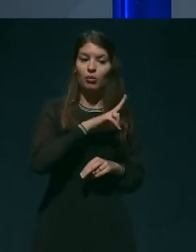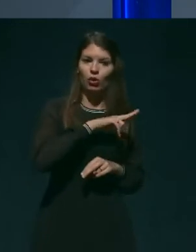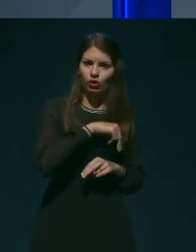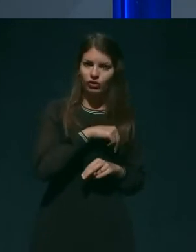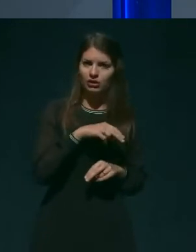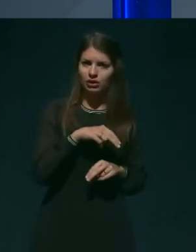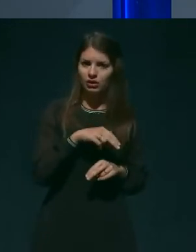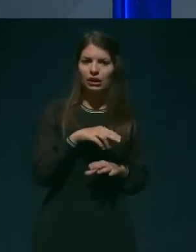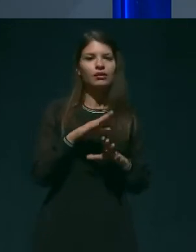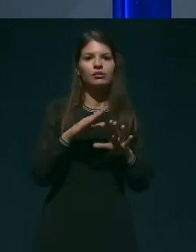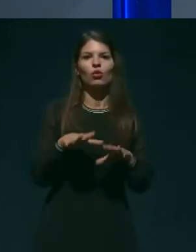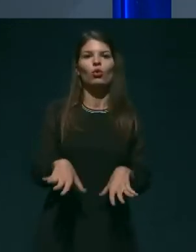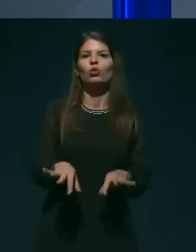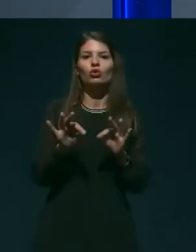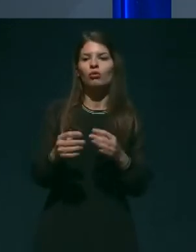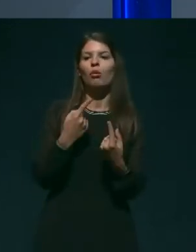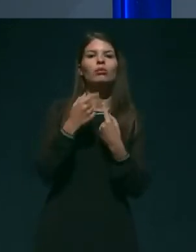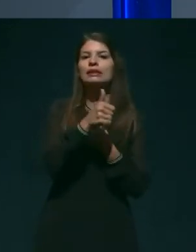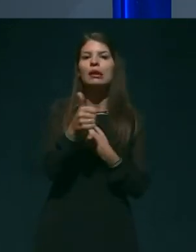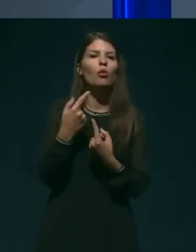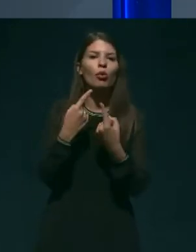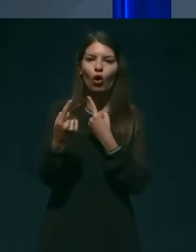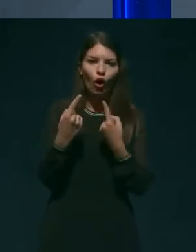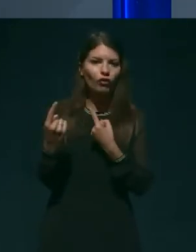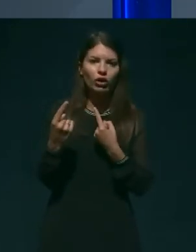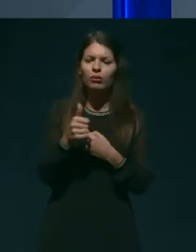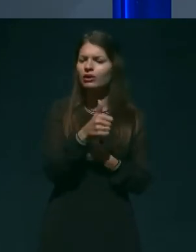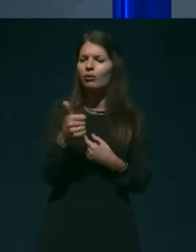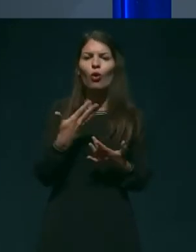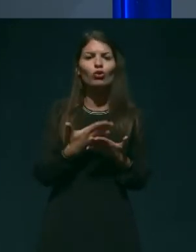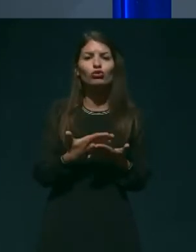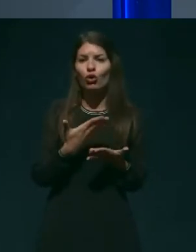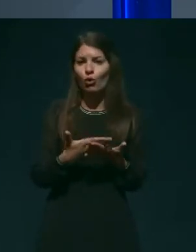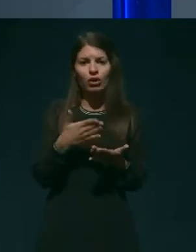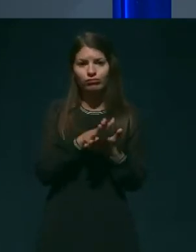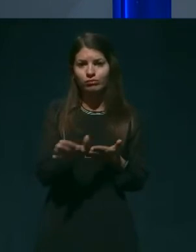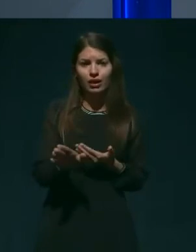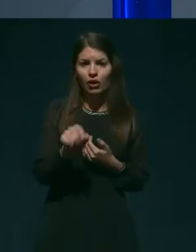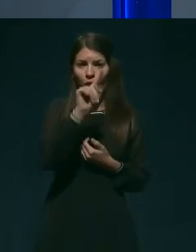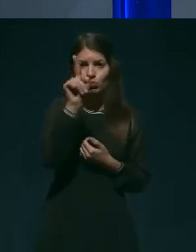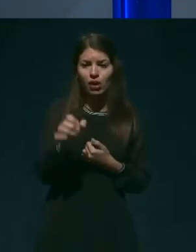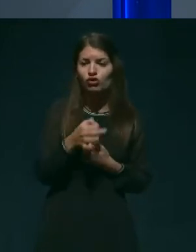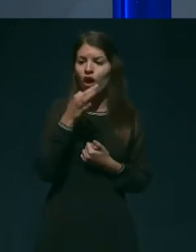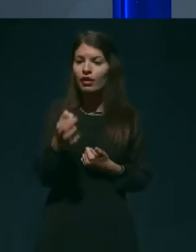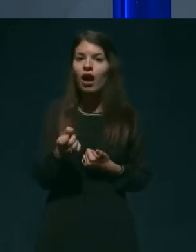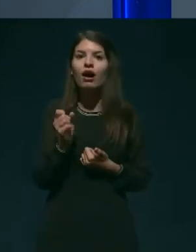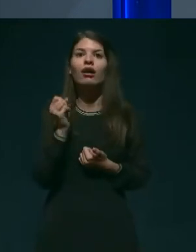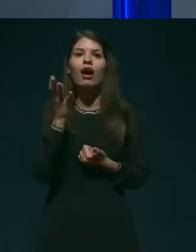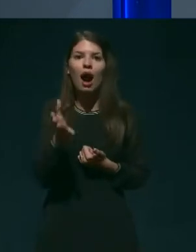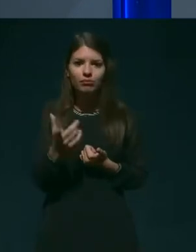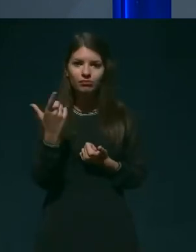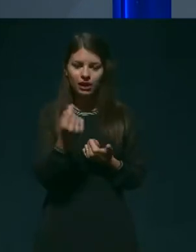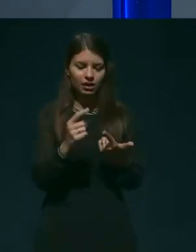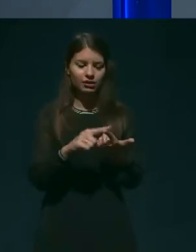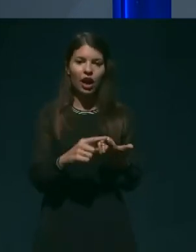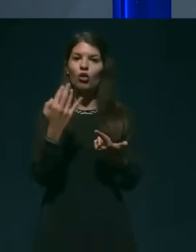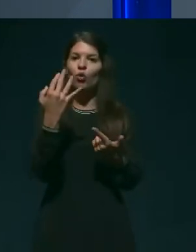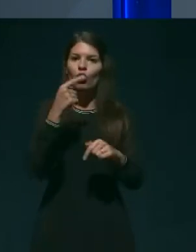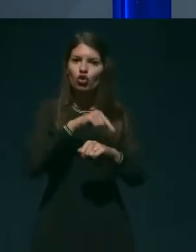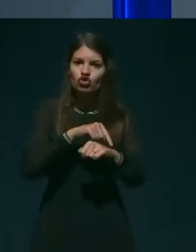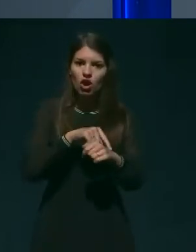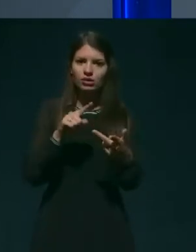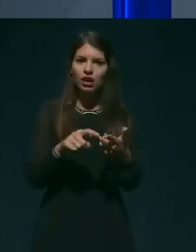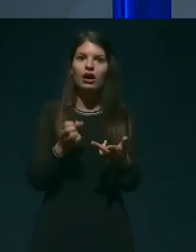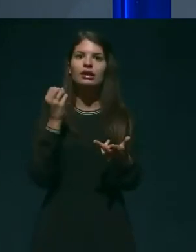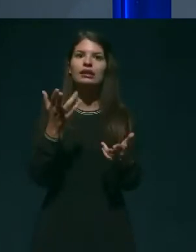razgovorom, z postavljanjem čist osnovnih vprašanj, kam ste namenjeni, za koliko časa, kdaj se mislite na men